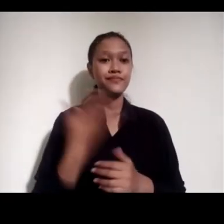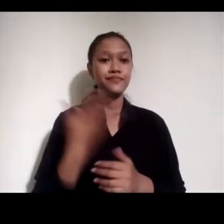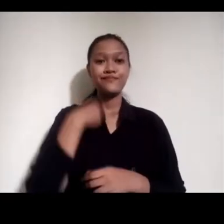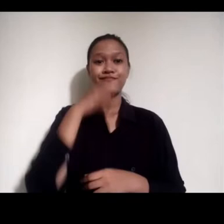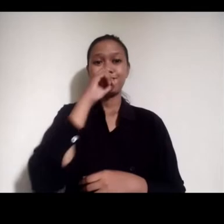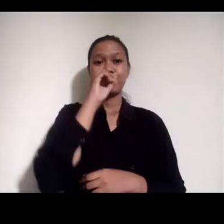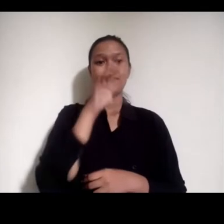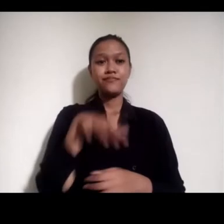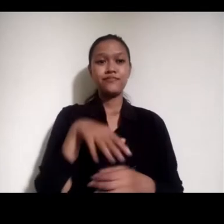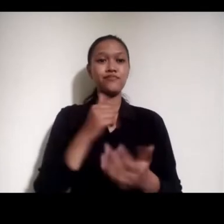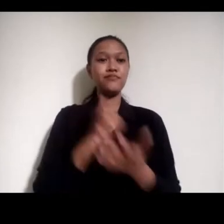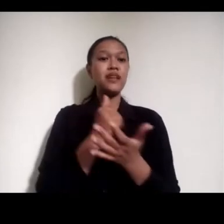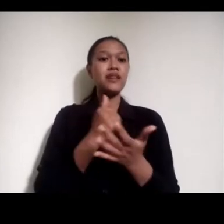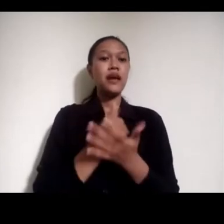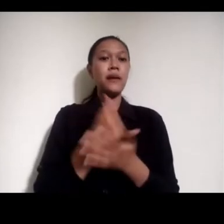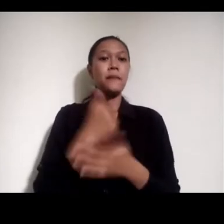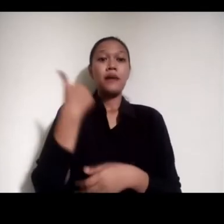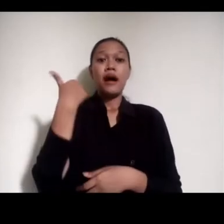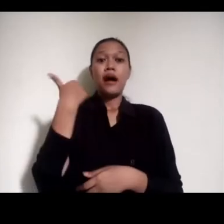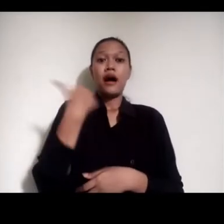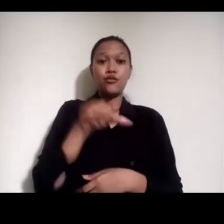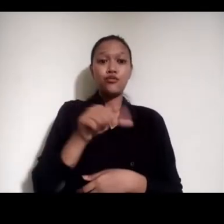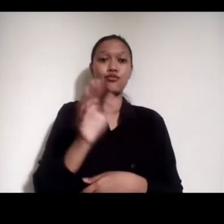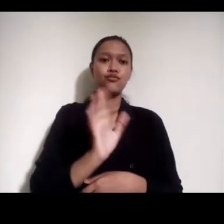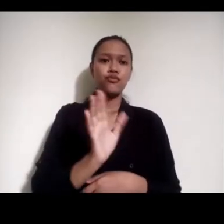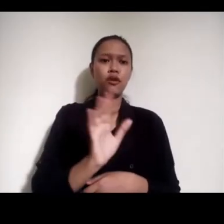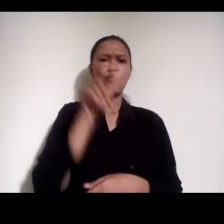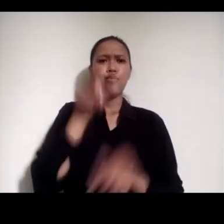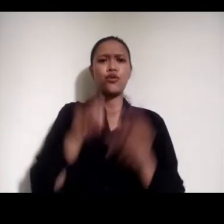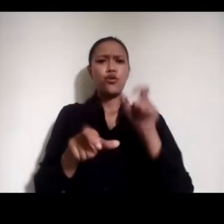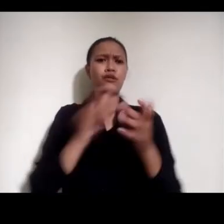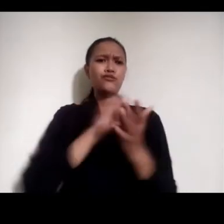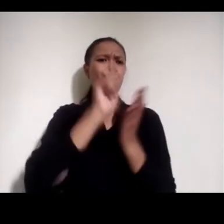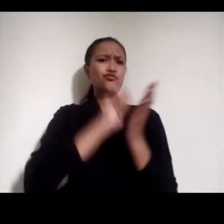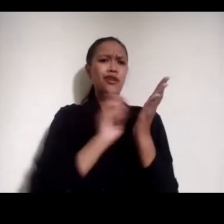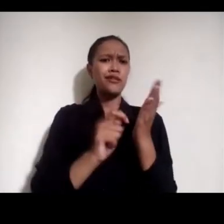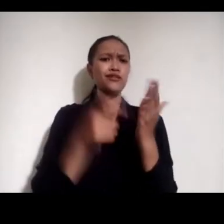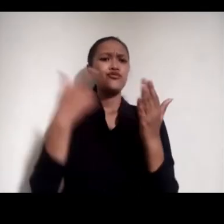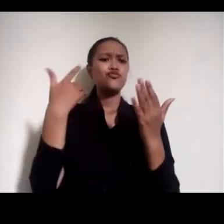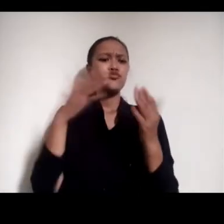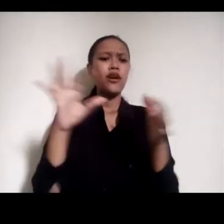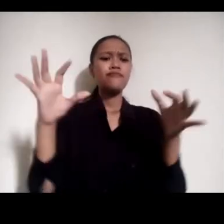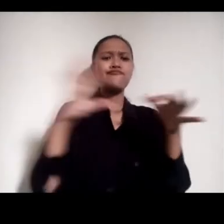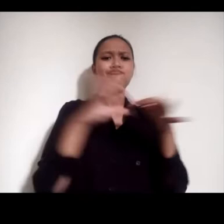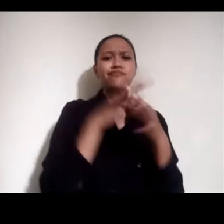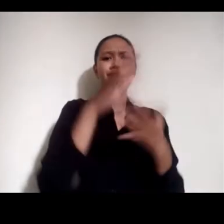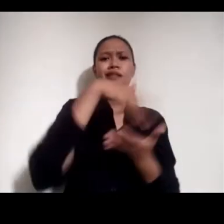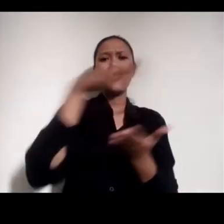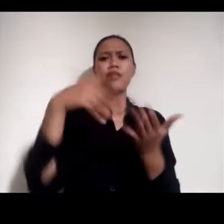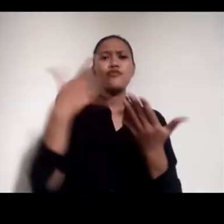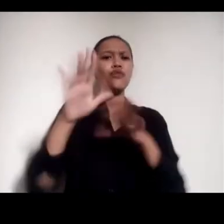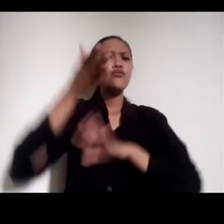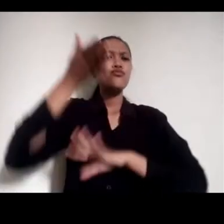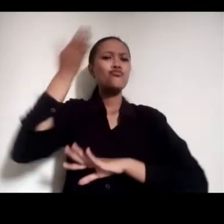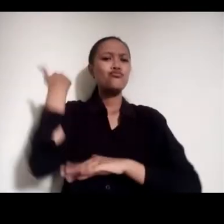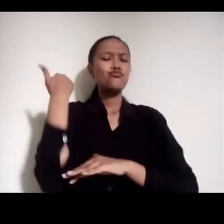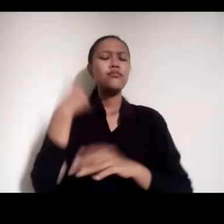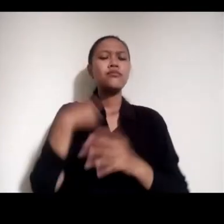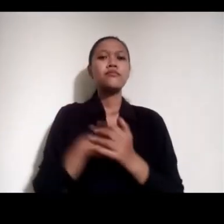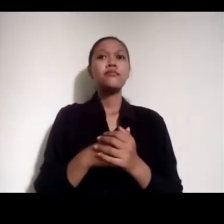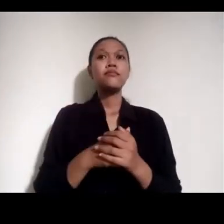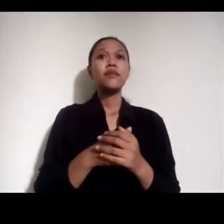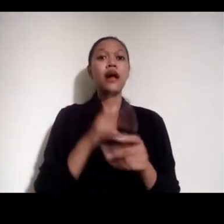bukan hal baru Jurnalis sudah bekerja dengan data itu sejak dulu Mungkin kalau di Indonesia Kalau kita mau bilang Siapa yang